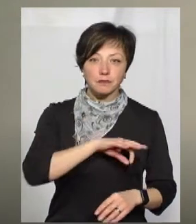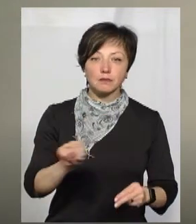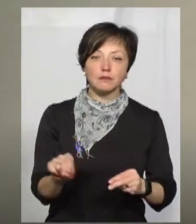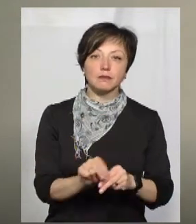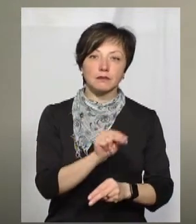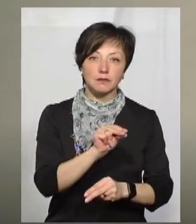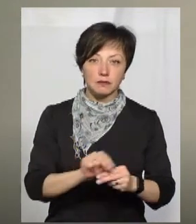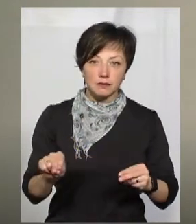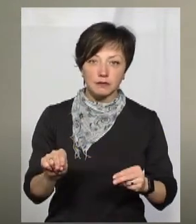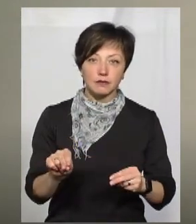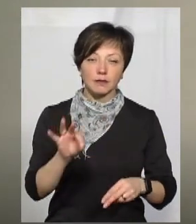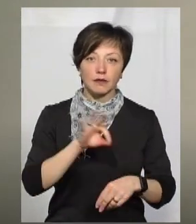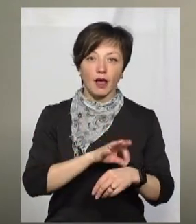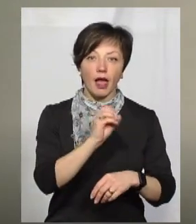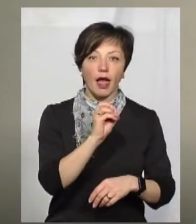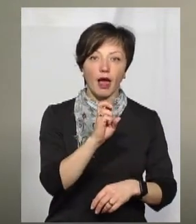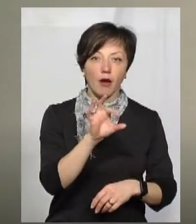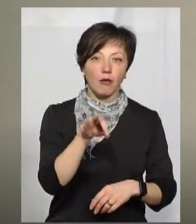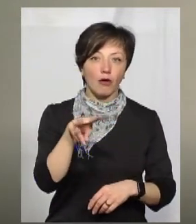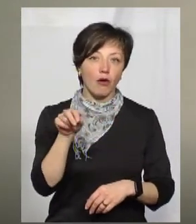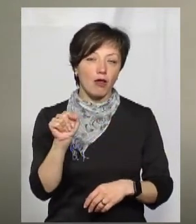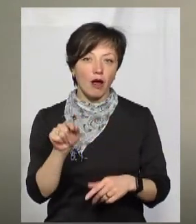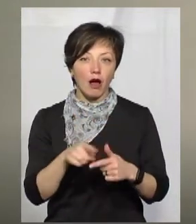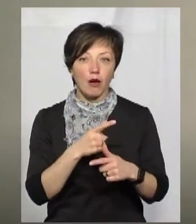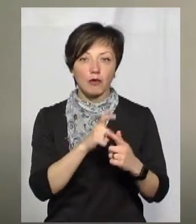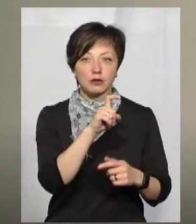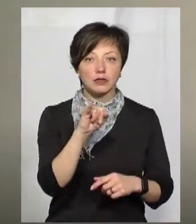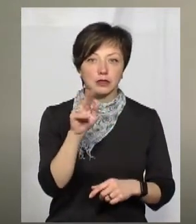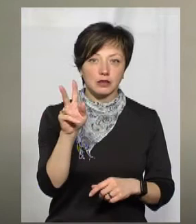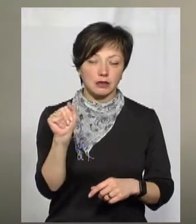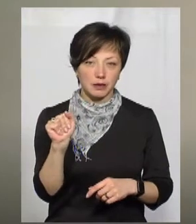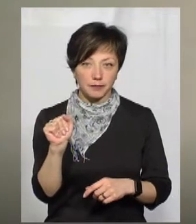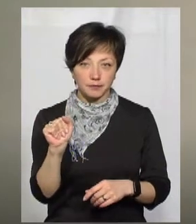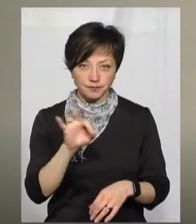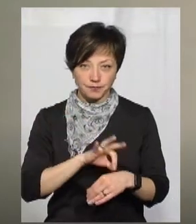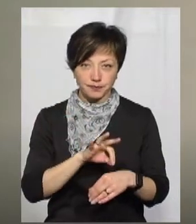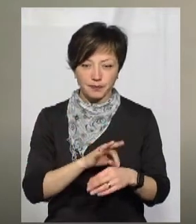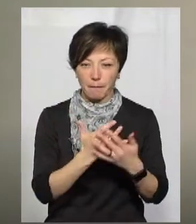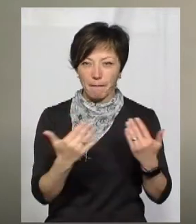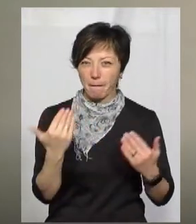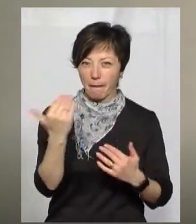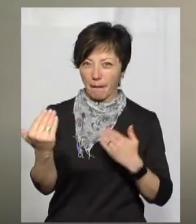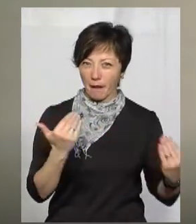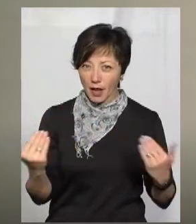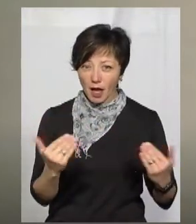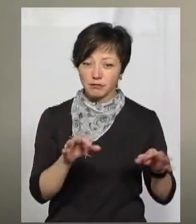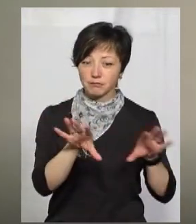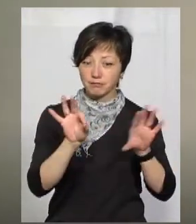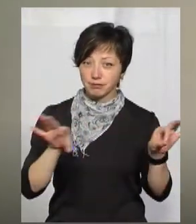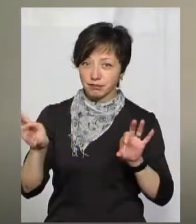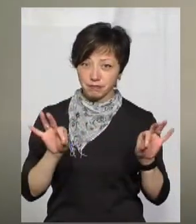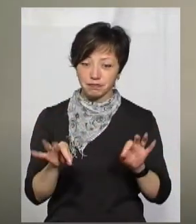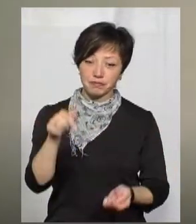в лікуванні хвороби ебола або зіка. Тобто, є інші